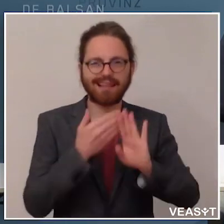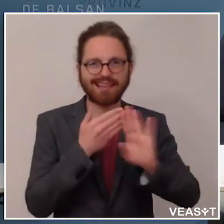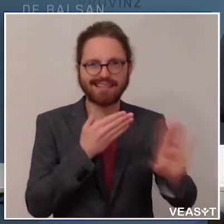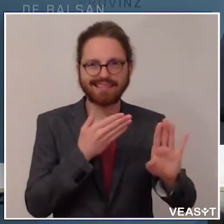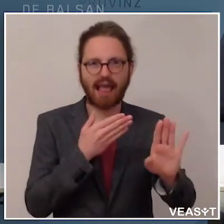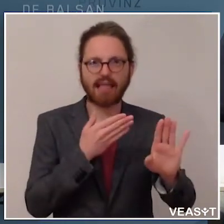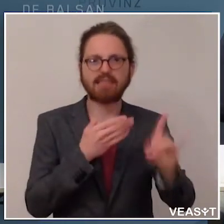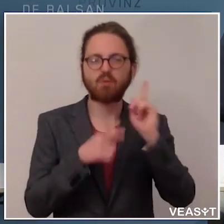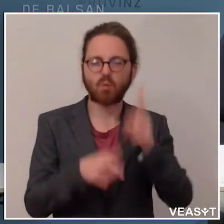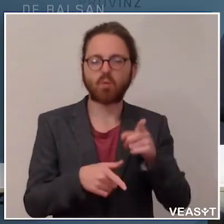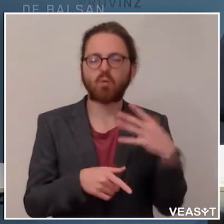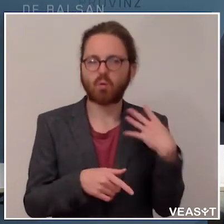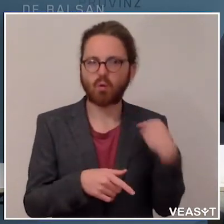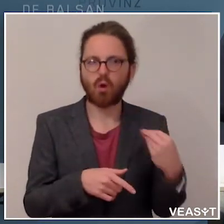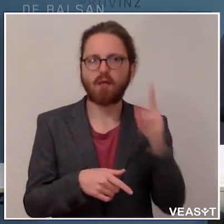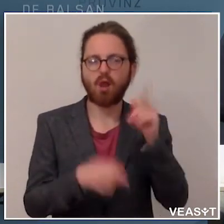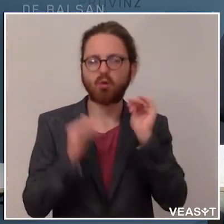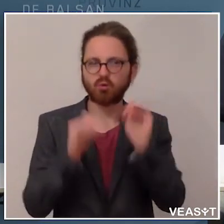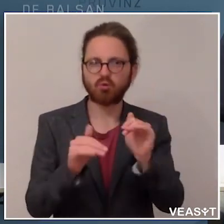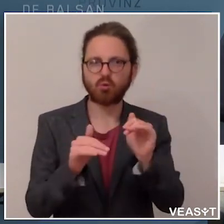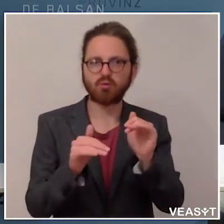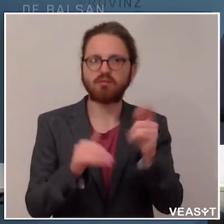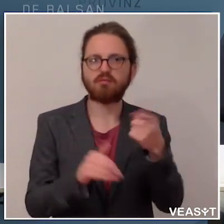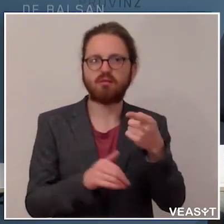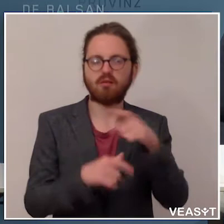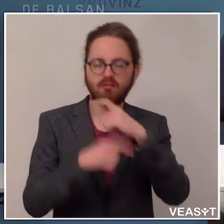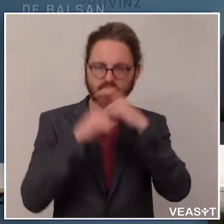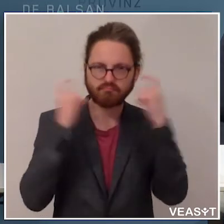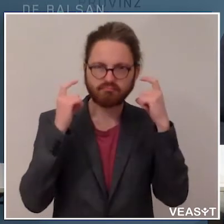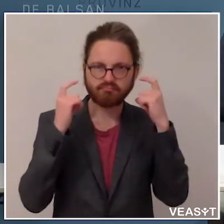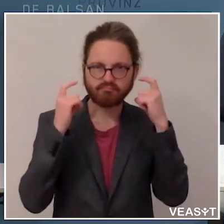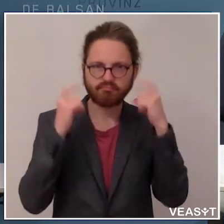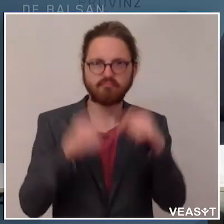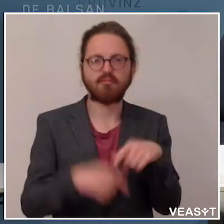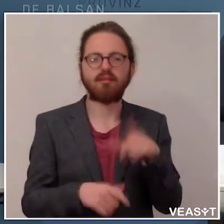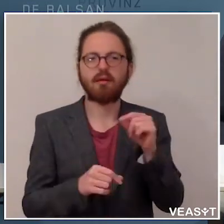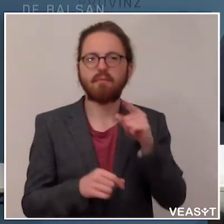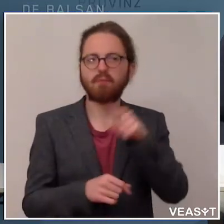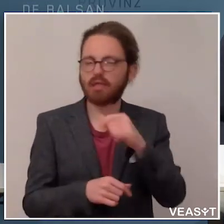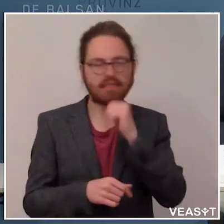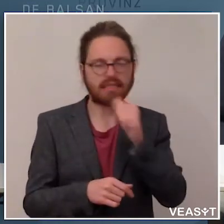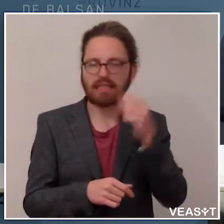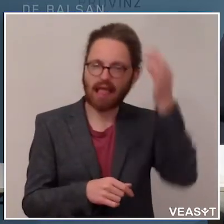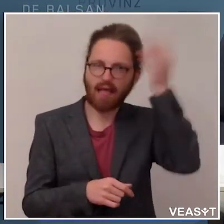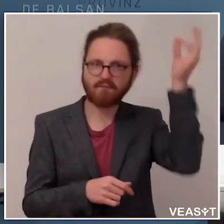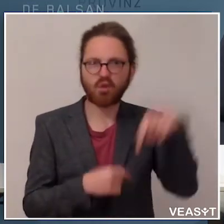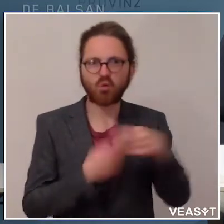und noch einmal eben Schutz auch von Mund und Nase. Das ist keine Südtiroler Erfindung, das ist in allen Staaten, die